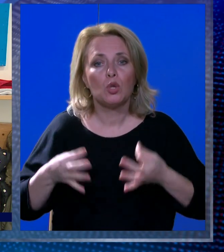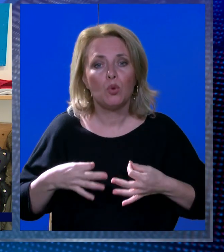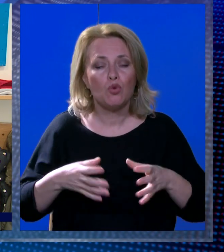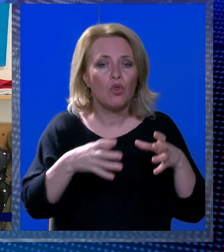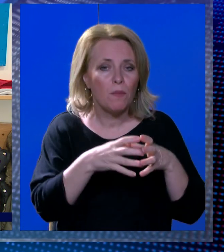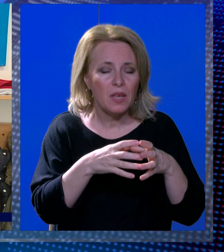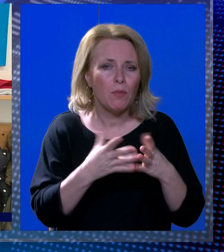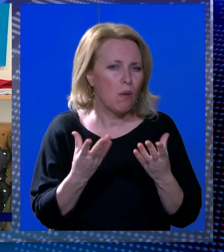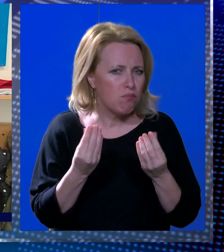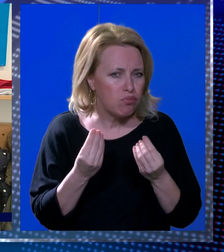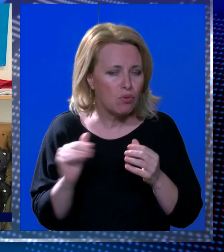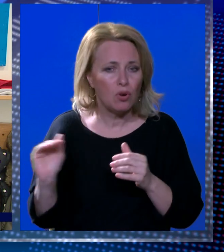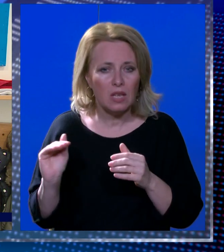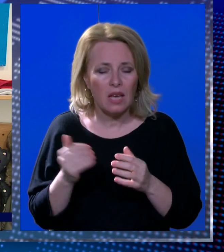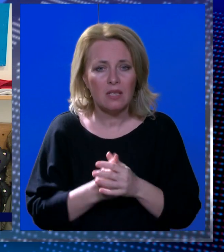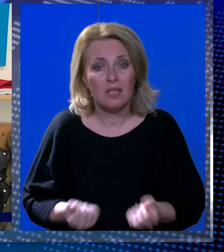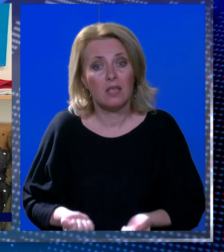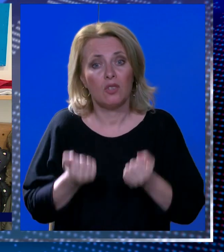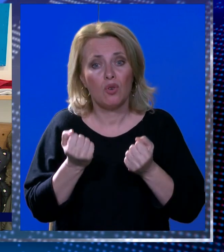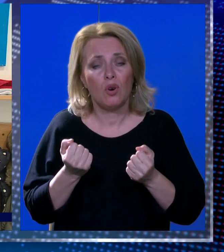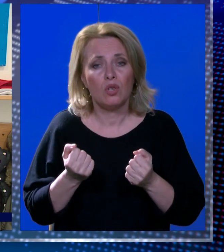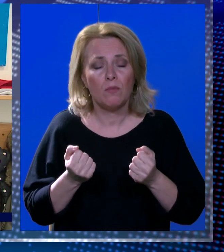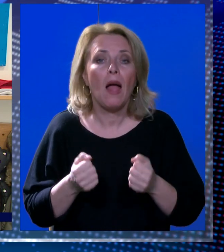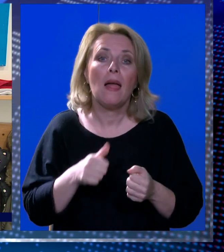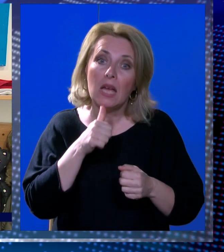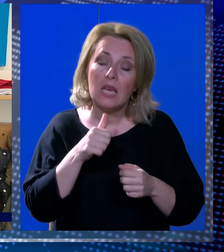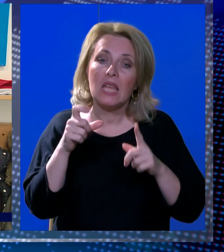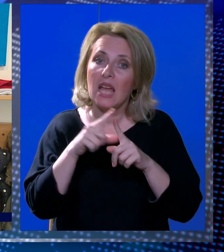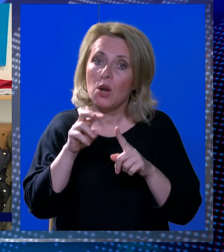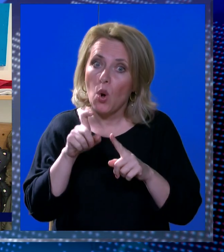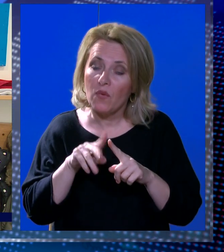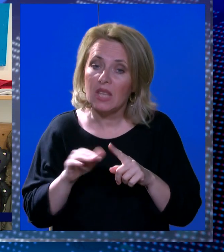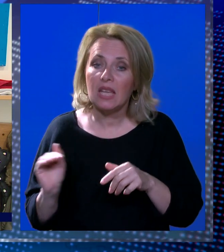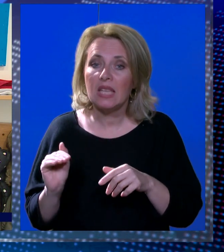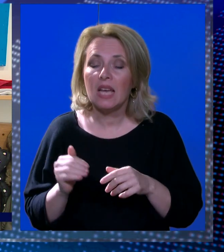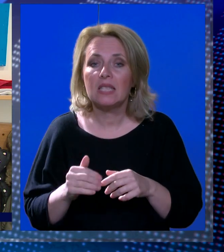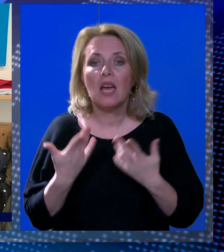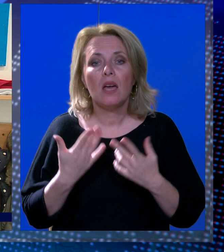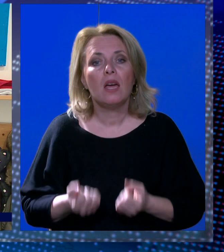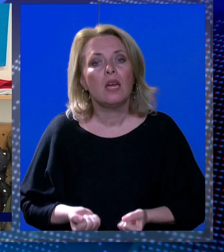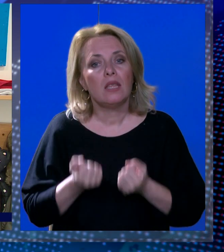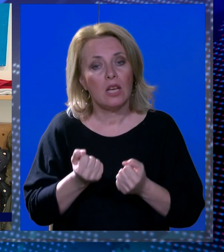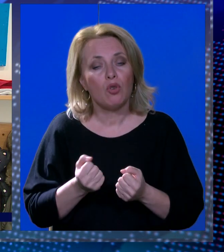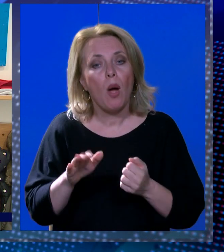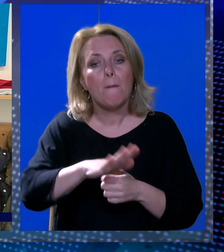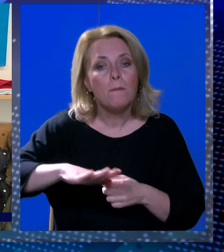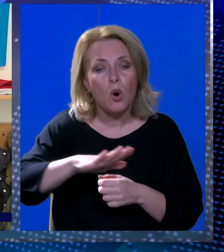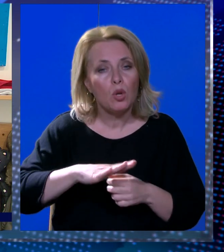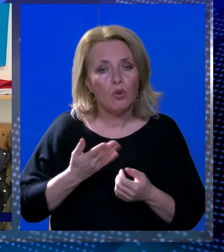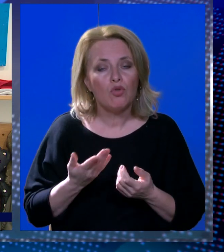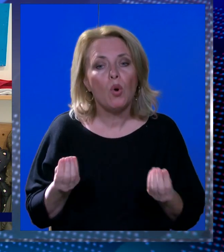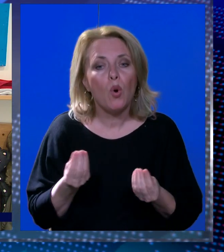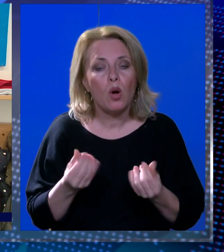zaista veliki objem djece, veliki objem djece sa poteškoćama, darovite djece, i jako nam je veliko i zahtivno područje